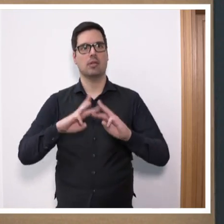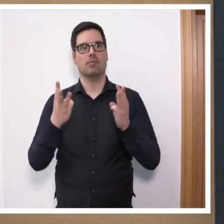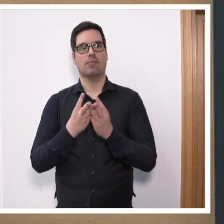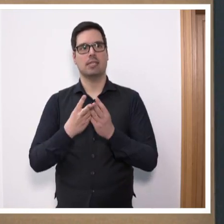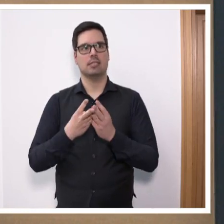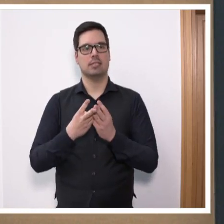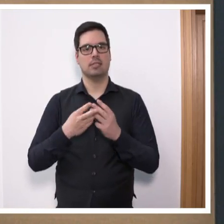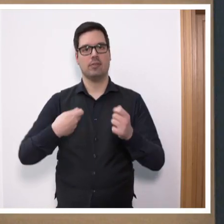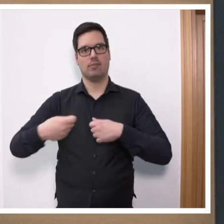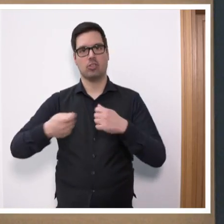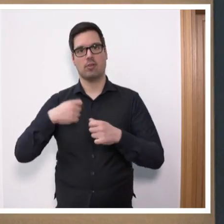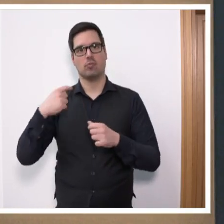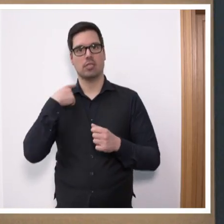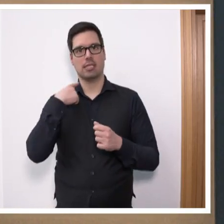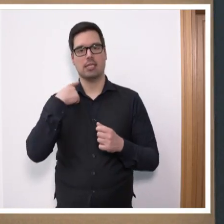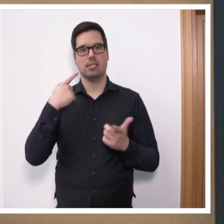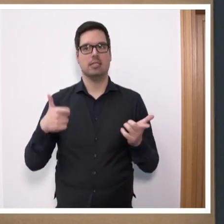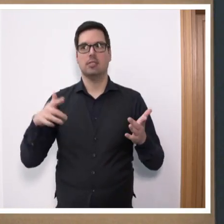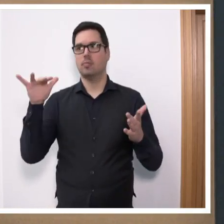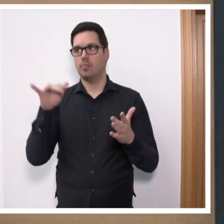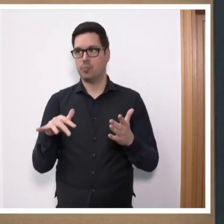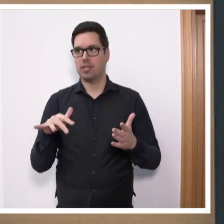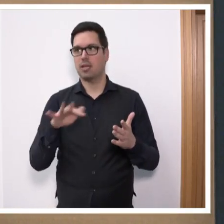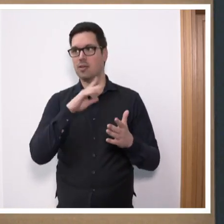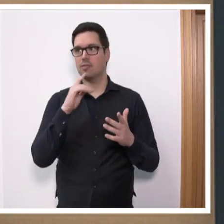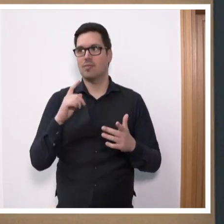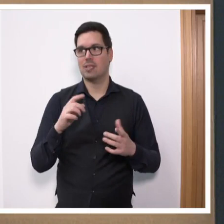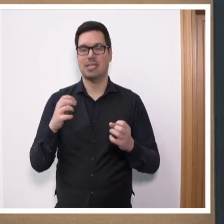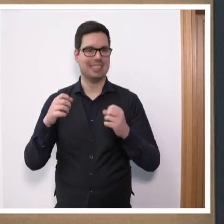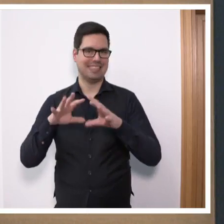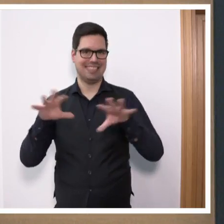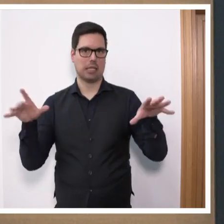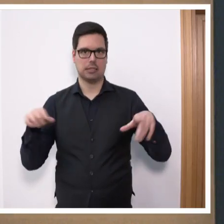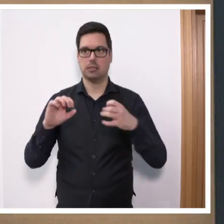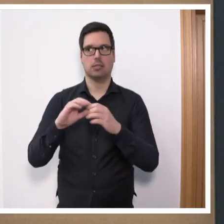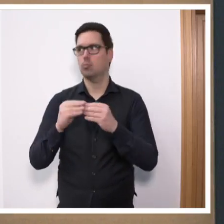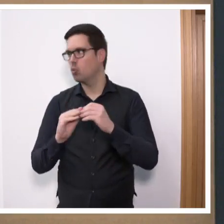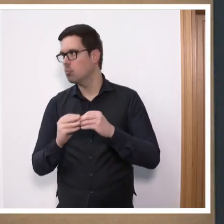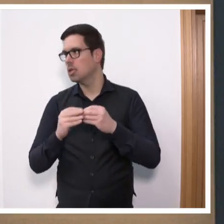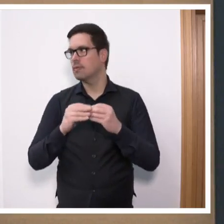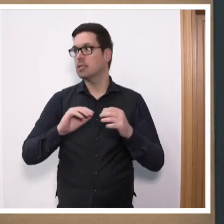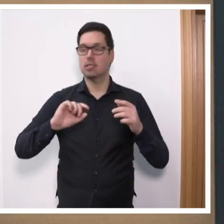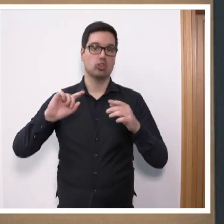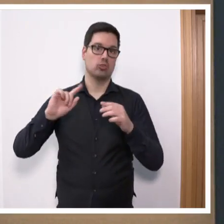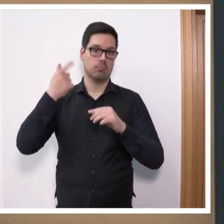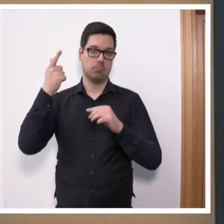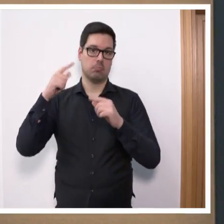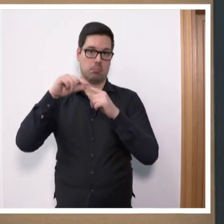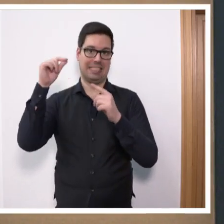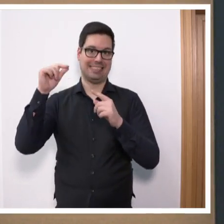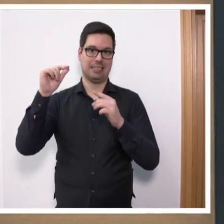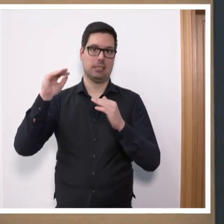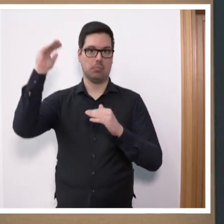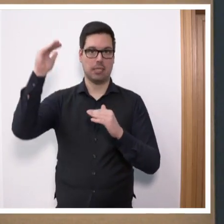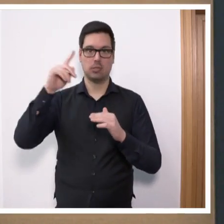Kiel bringt es auf den Punkt. Konjunkturell ist viel Sand im Getriebe und wenn man einen Spitzenplatz erreichen kann, dann ist es ausschließlich